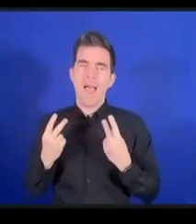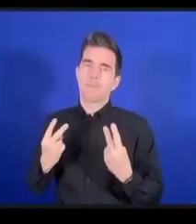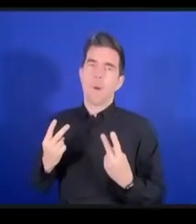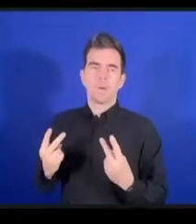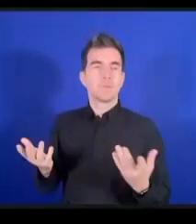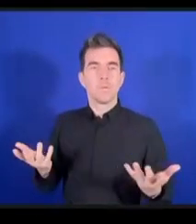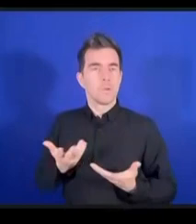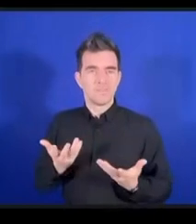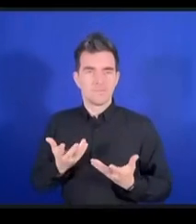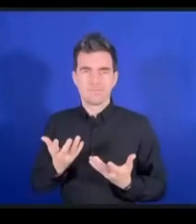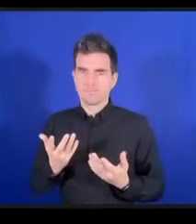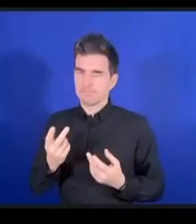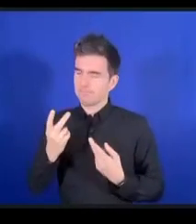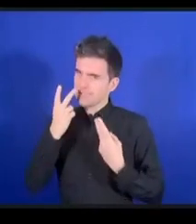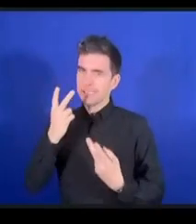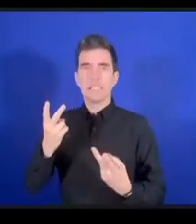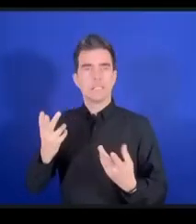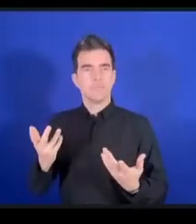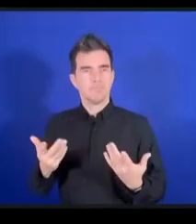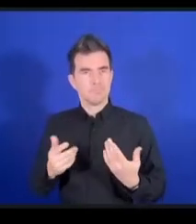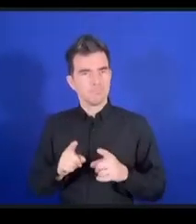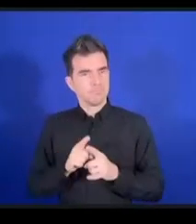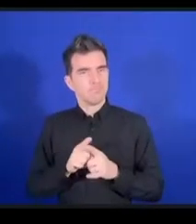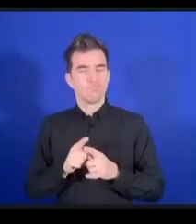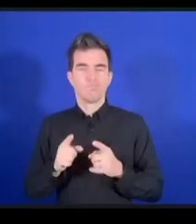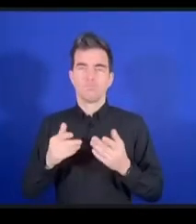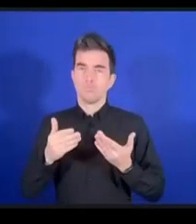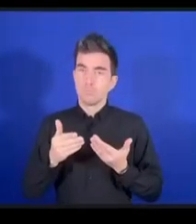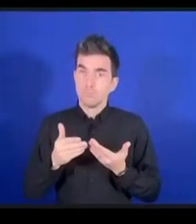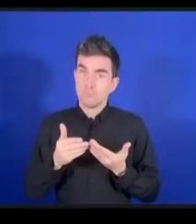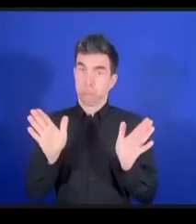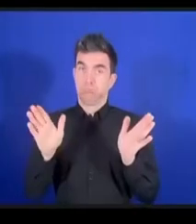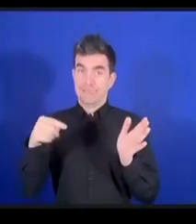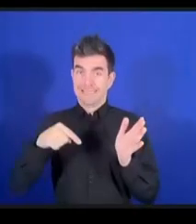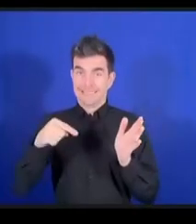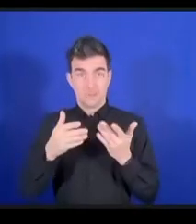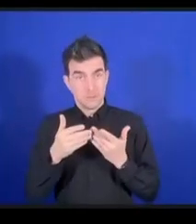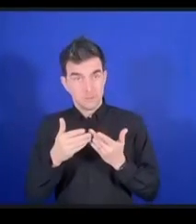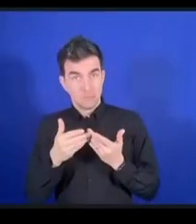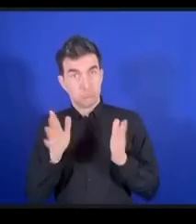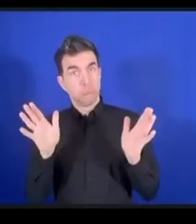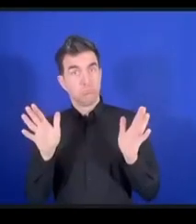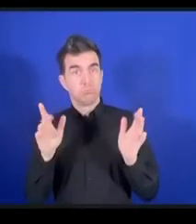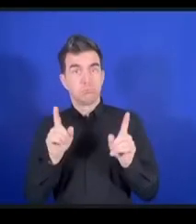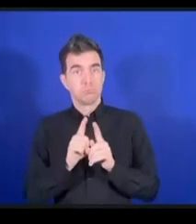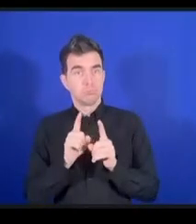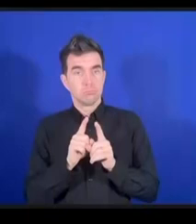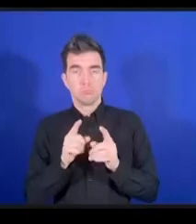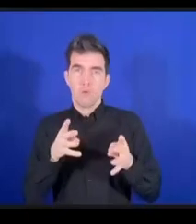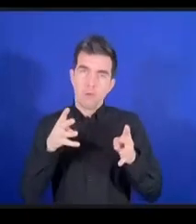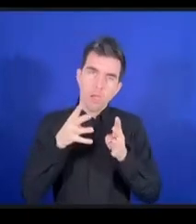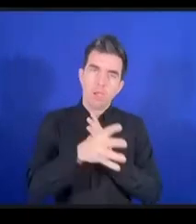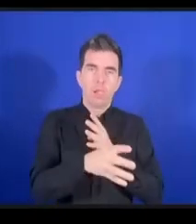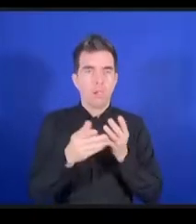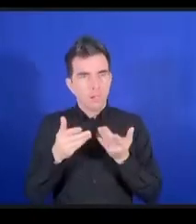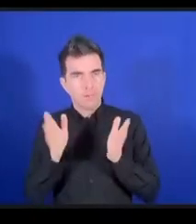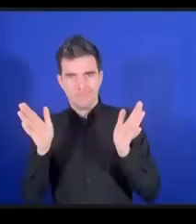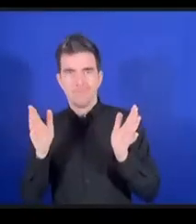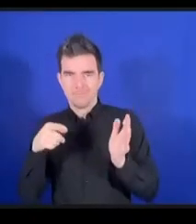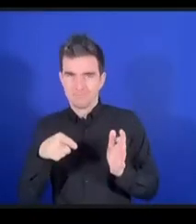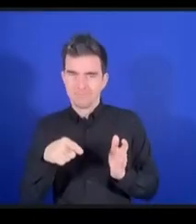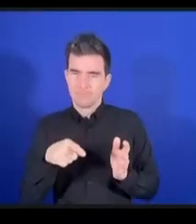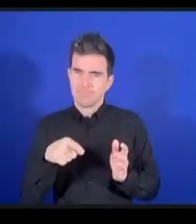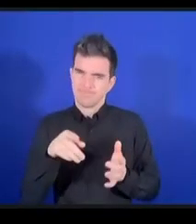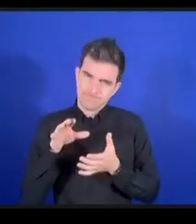l'ouverture, c'est l'une des valeurs clés de l'Internet. Dans le FGI, nous avons beaucoup parlé